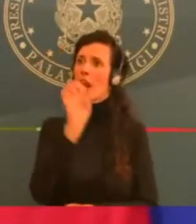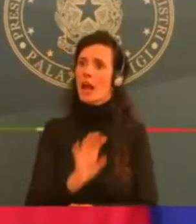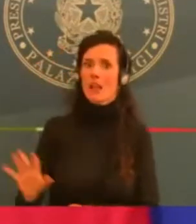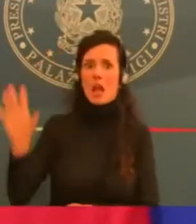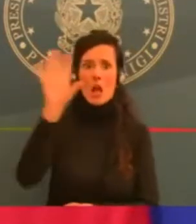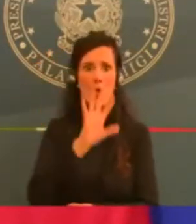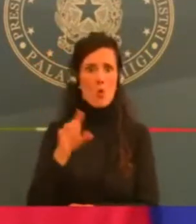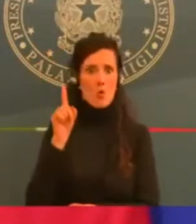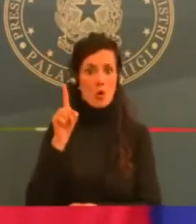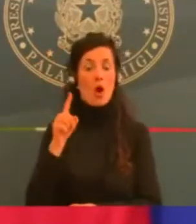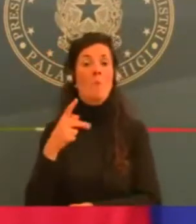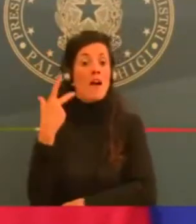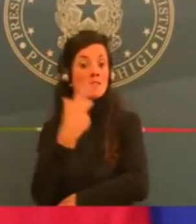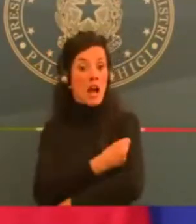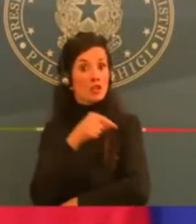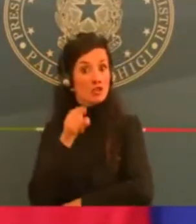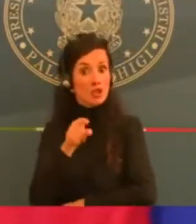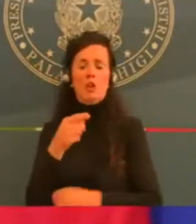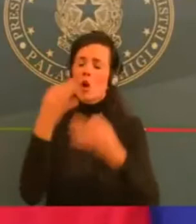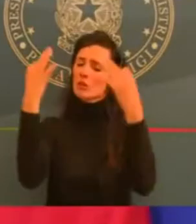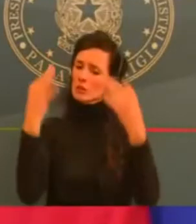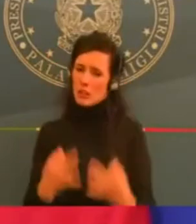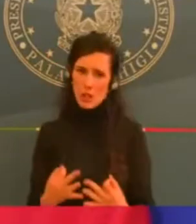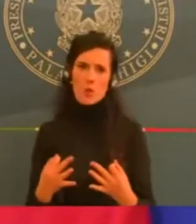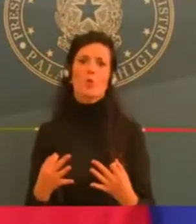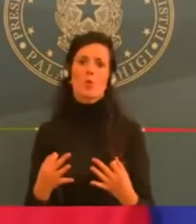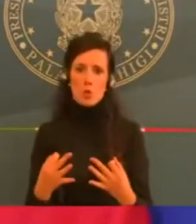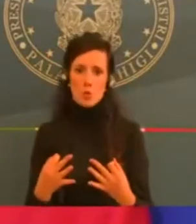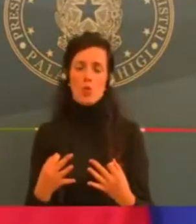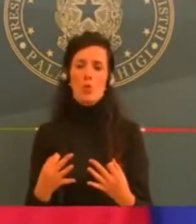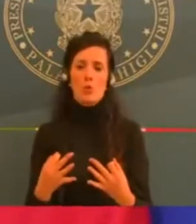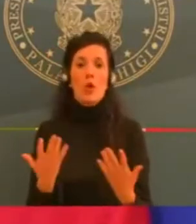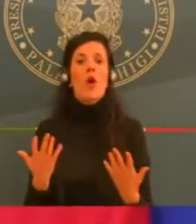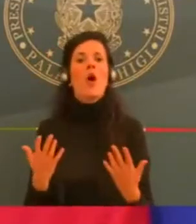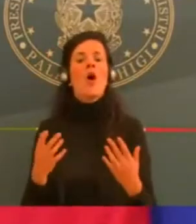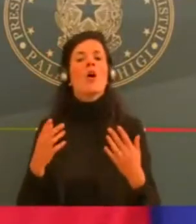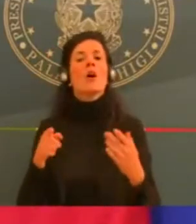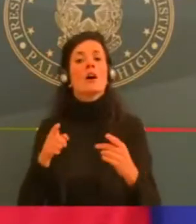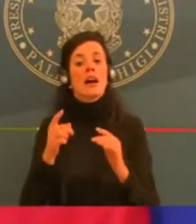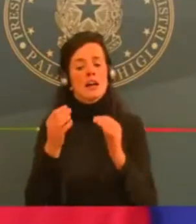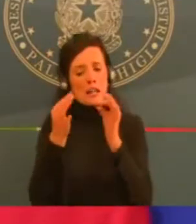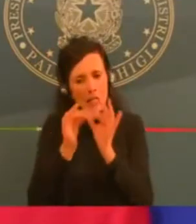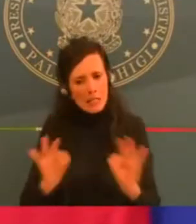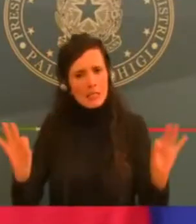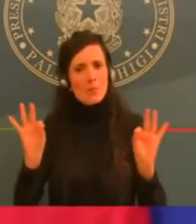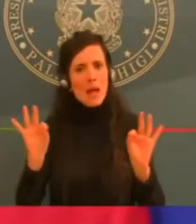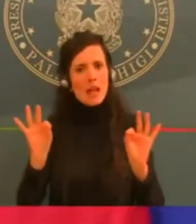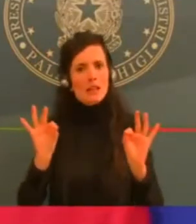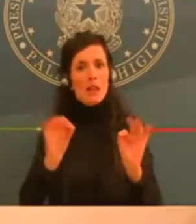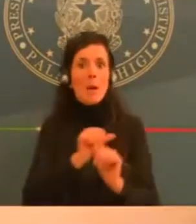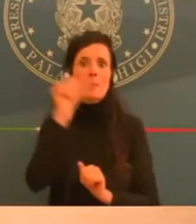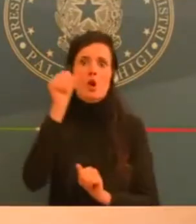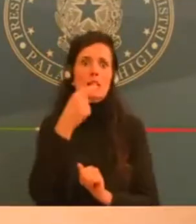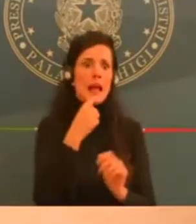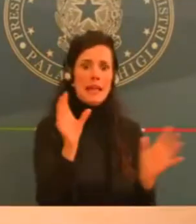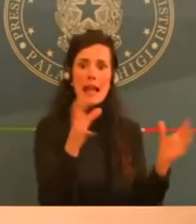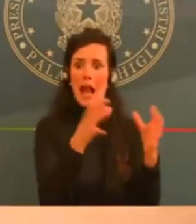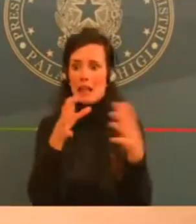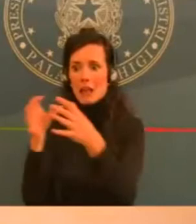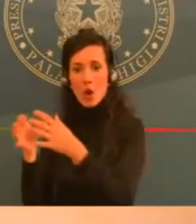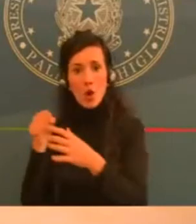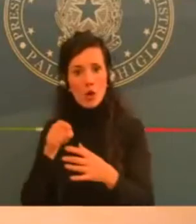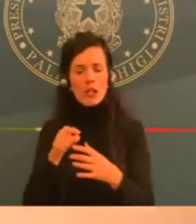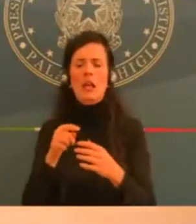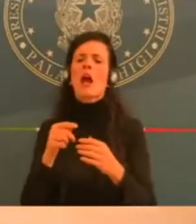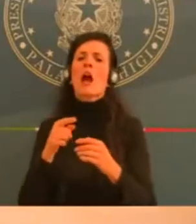sarà offerto a tutti e speriamo che tutti si predispongano a sottoporsi a questo trattamento. Grazie. La seconda